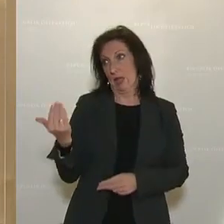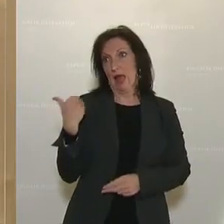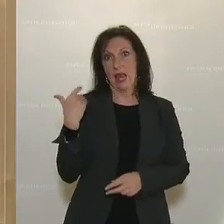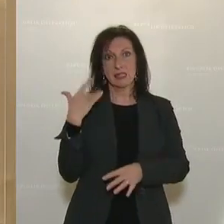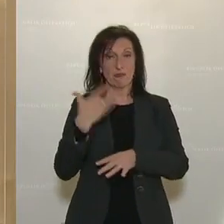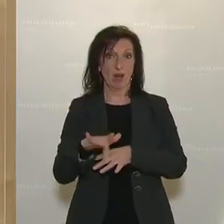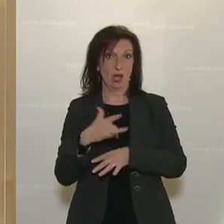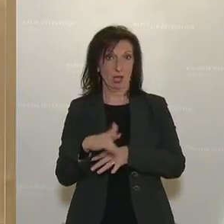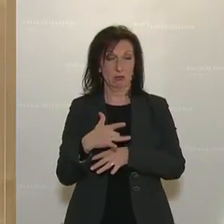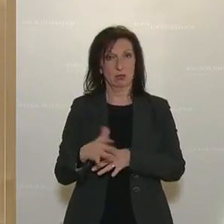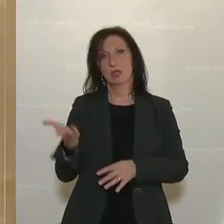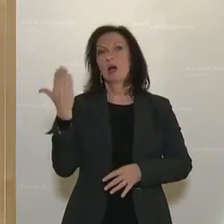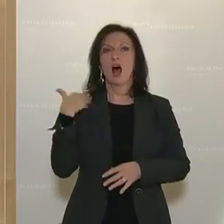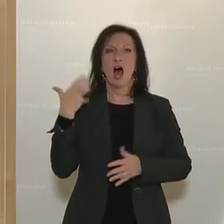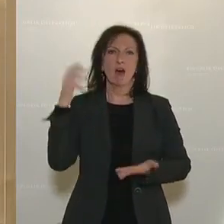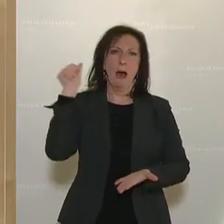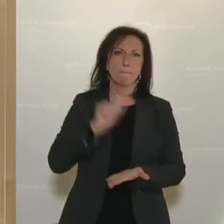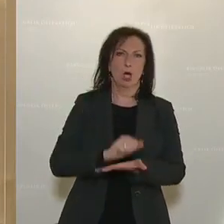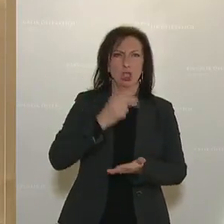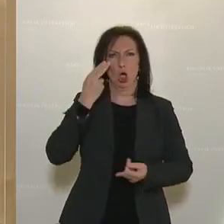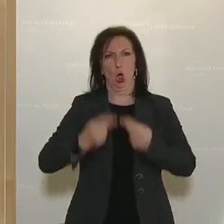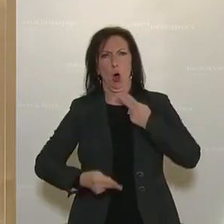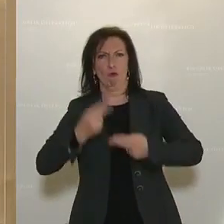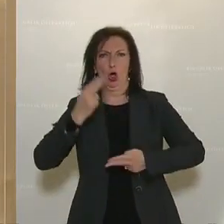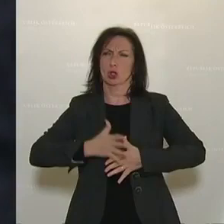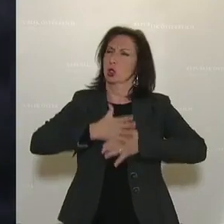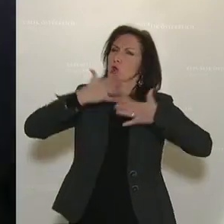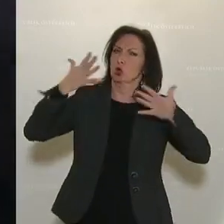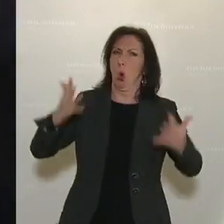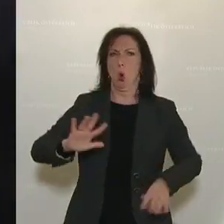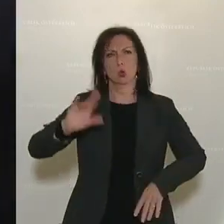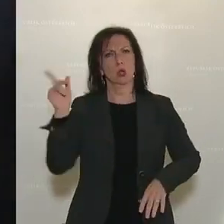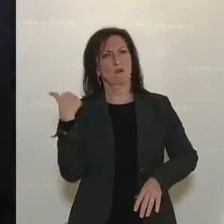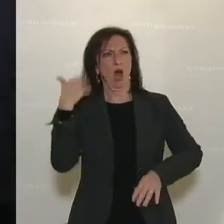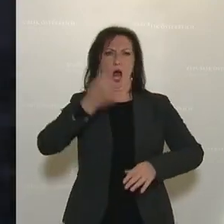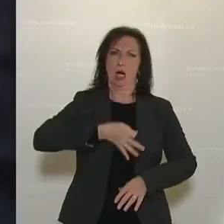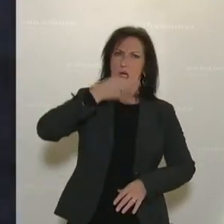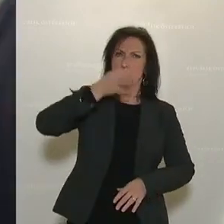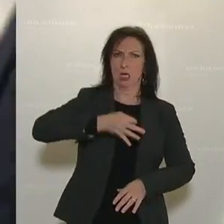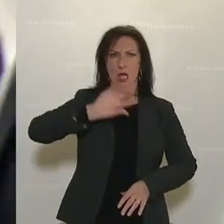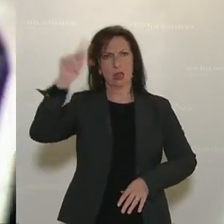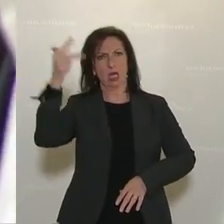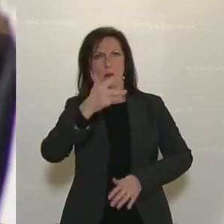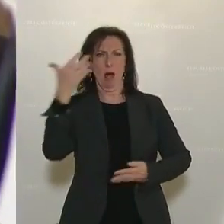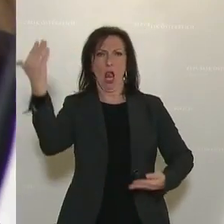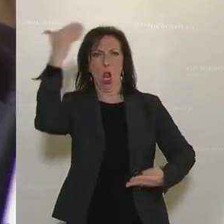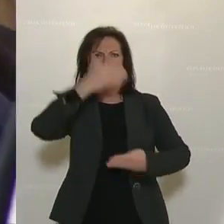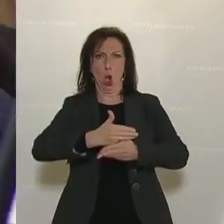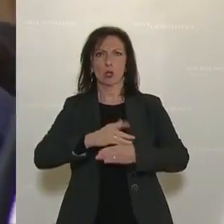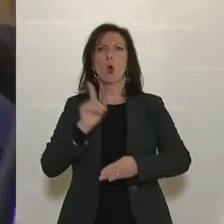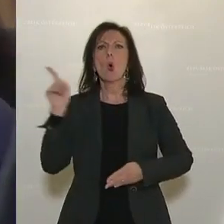Freitag in einer großen Pressekonferenz angekündigten dritten Lockdown, aber vor allem zu Ihrem Konzept des